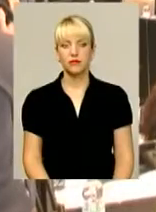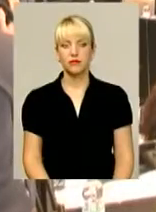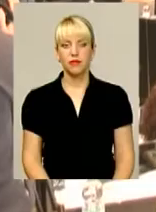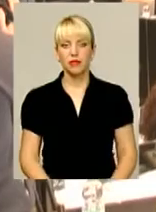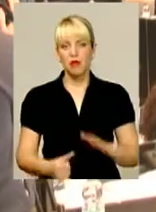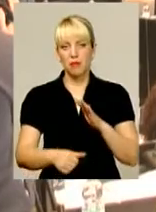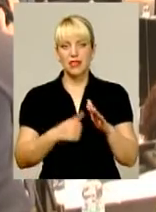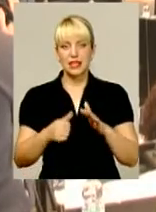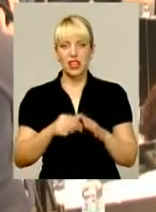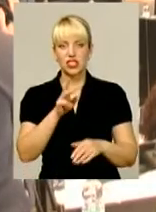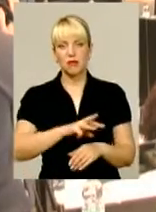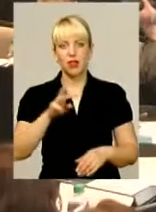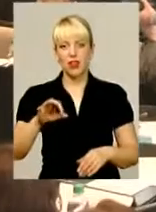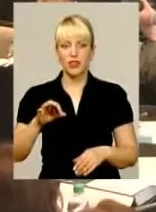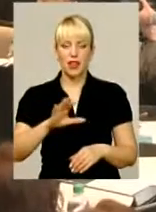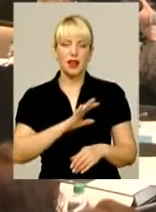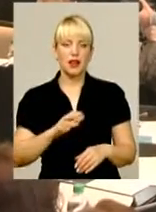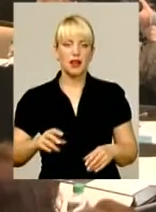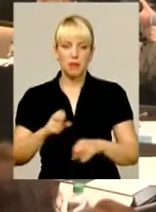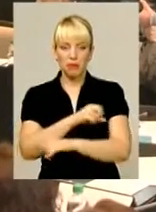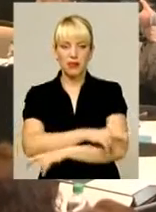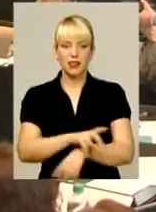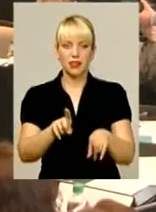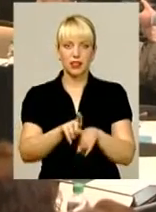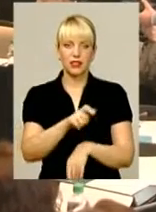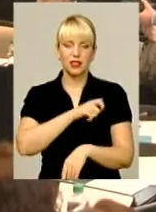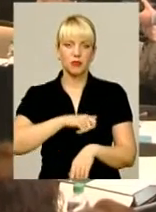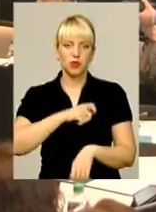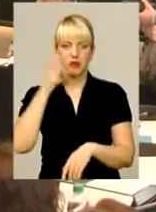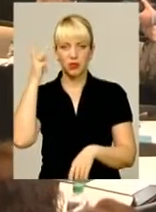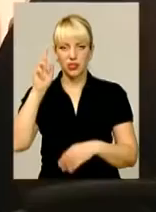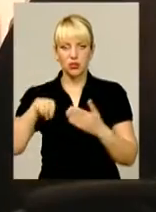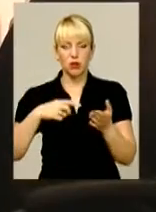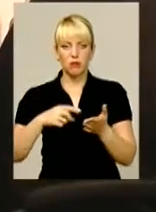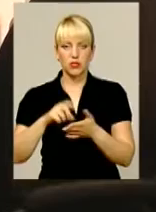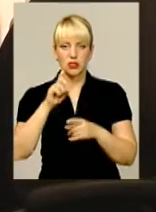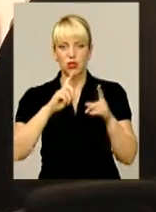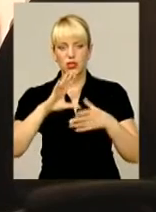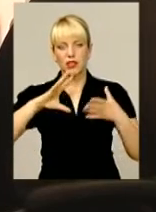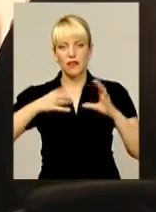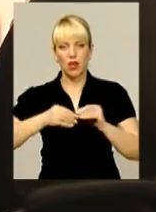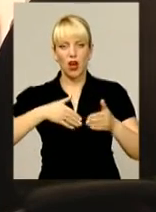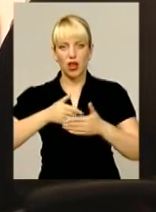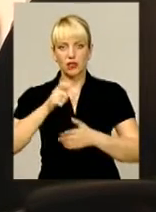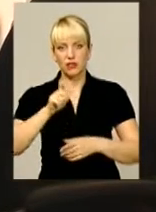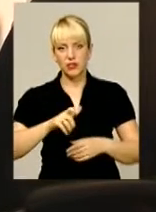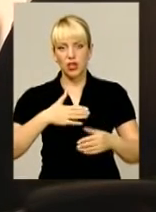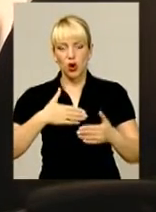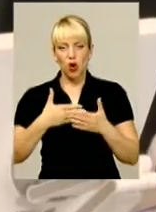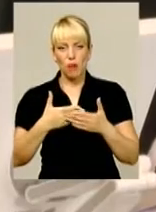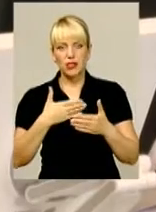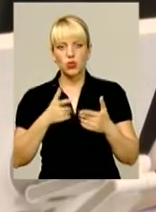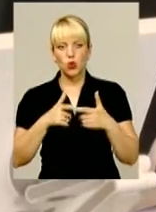Безхаченки, мільйонери і бідняки – такі вони, депутати Хмельницької міської ради, за висновками активістів громадського руху